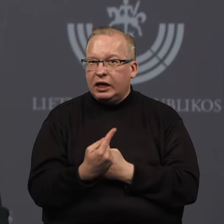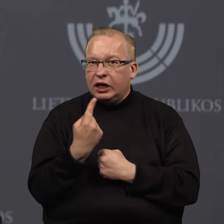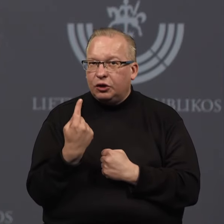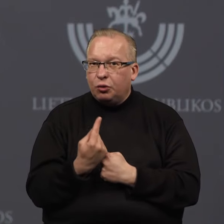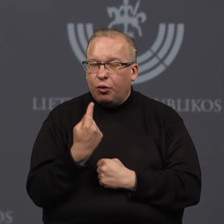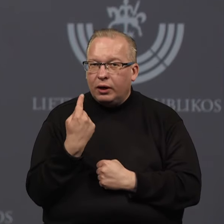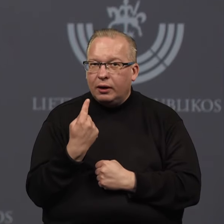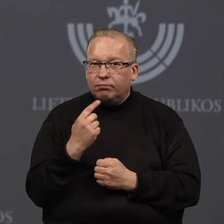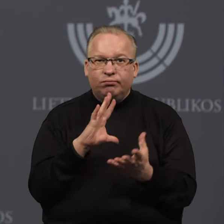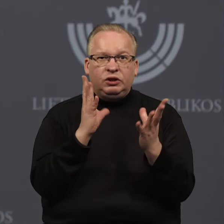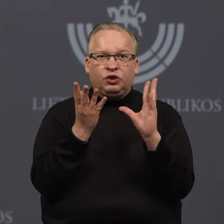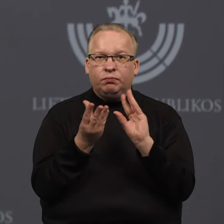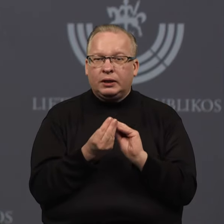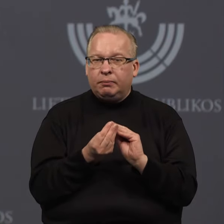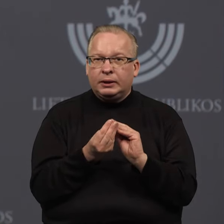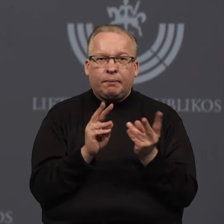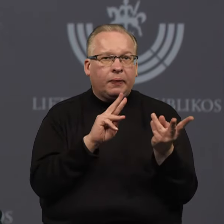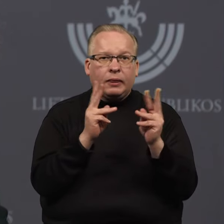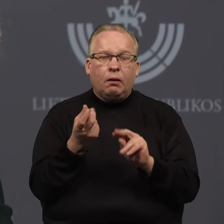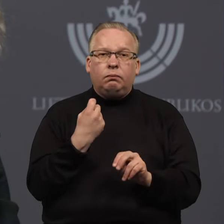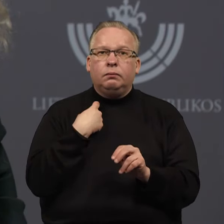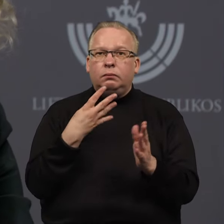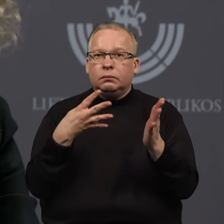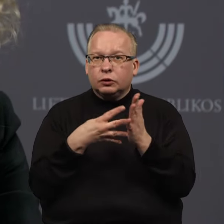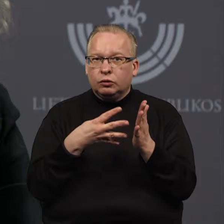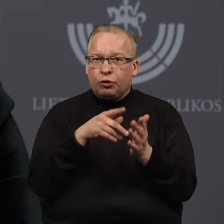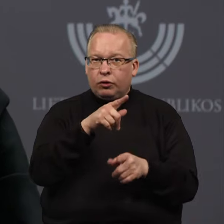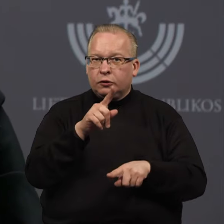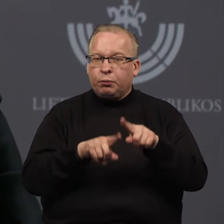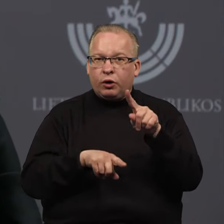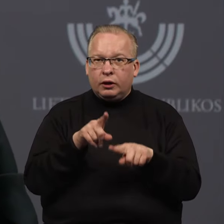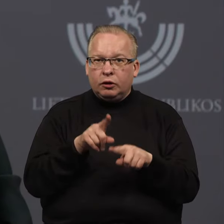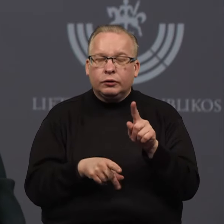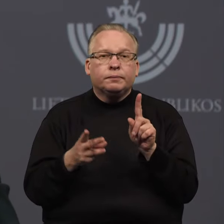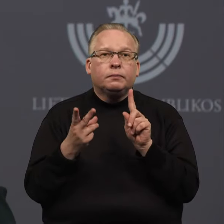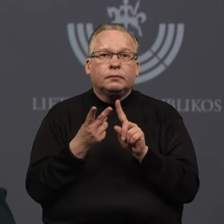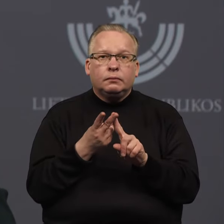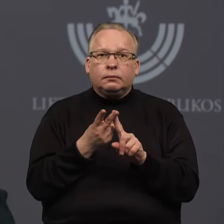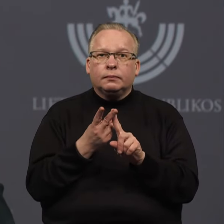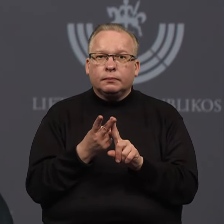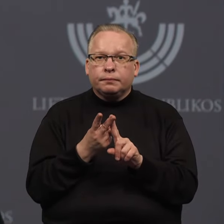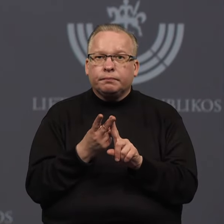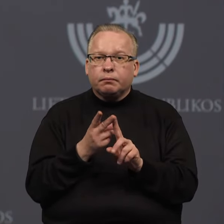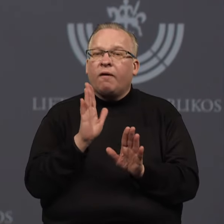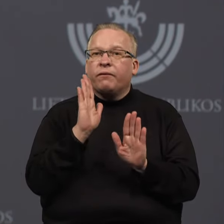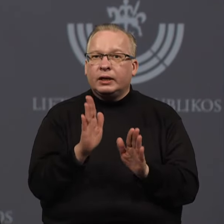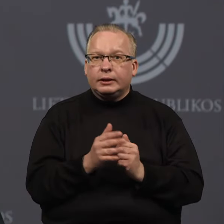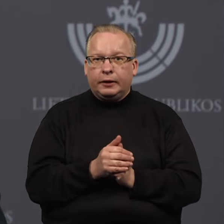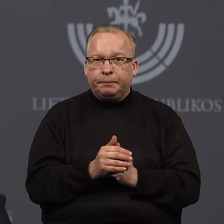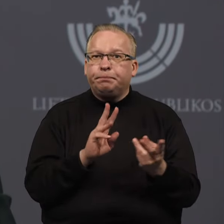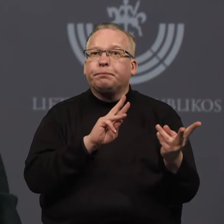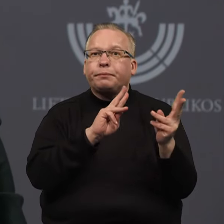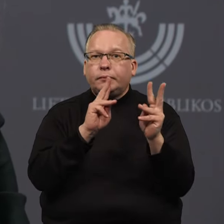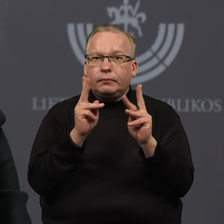iš esmės gal nekeičiam tos alkoholio kontrolės politikos, kita vertus kritikuoja, kad vis tik keičiam